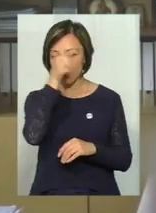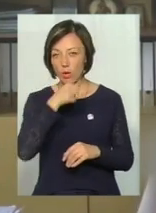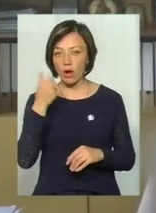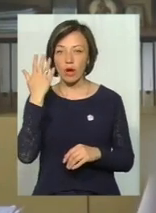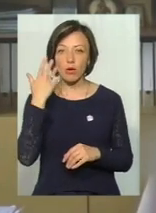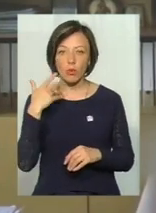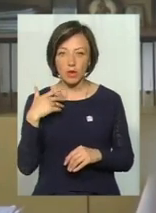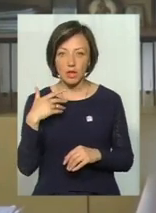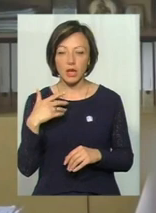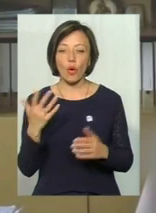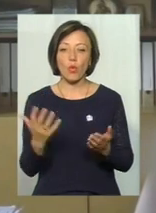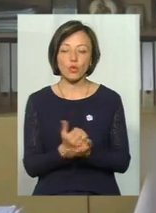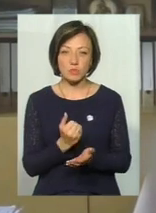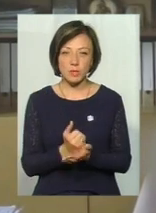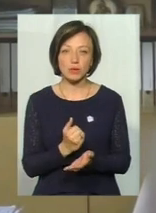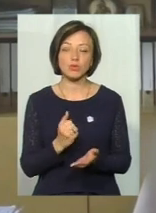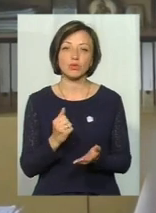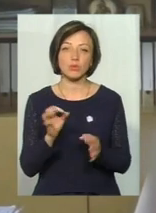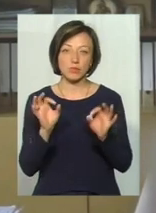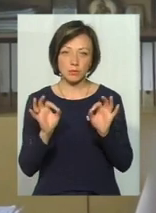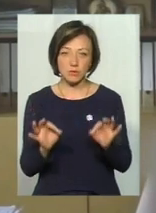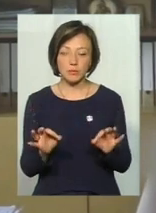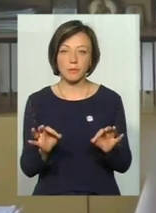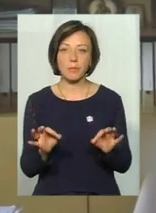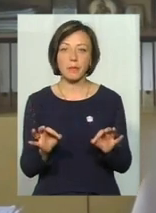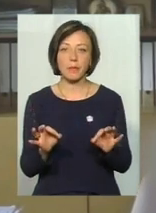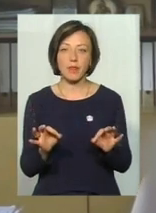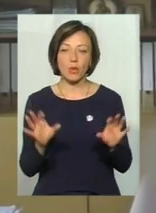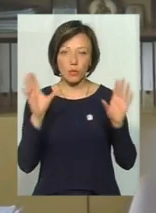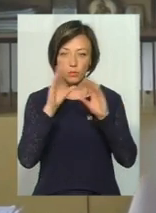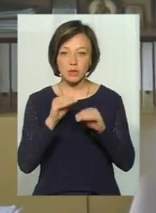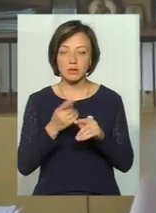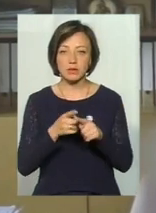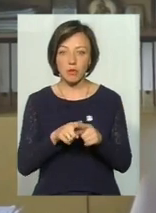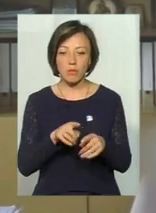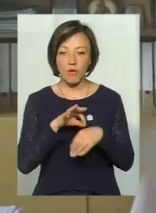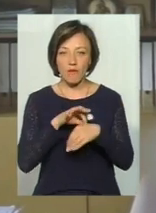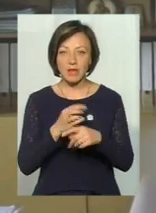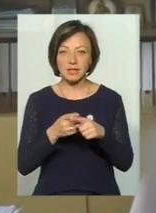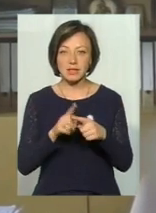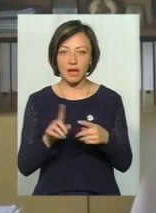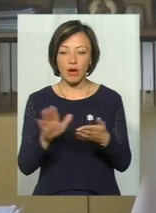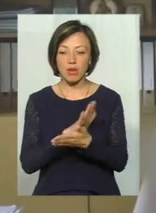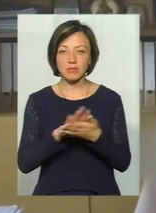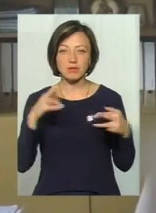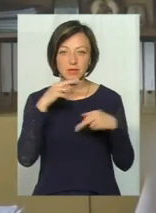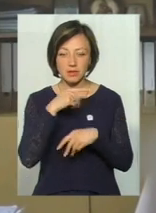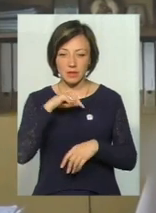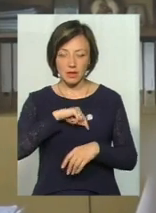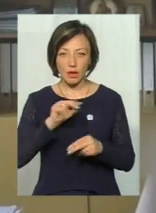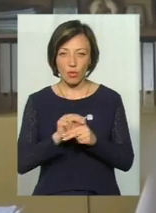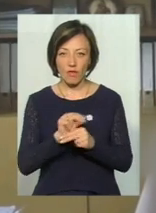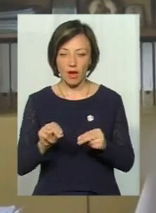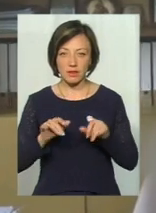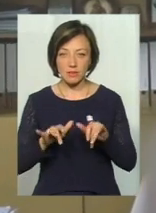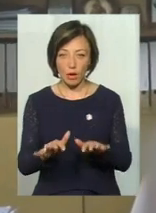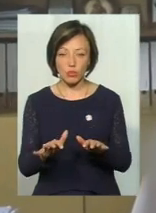успішно, ефективно при проведенні дезинтоксикаційних лікувально